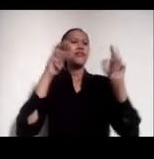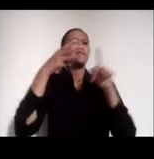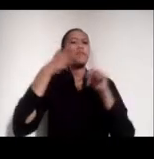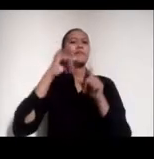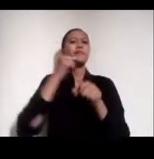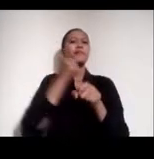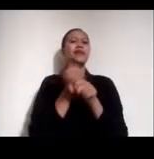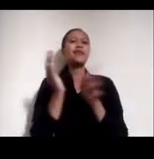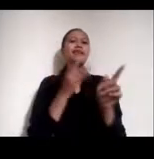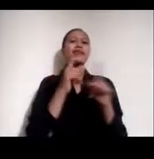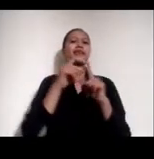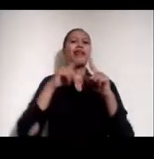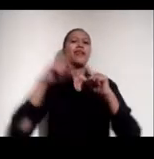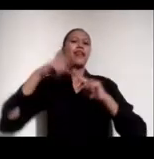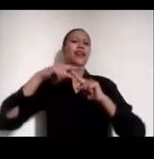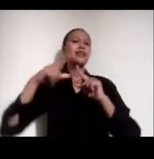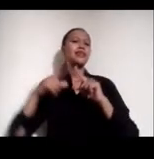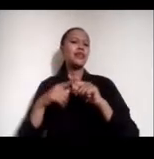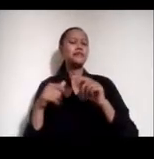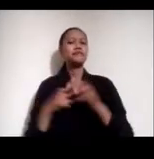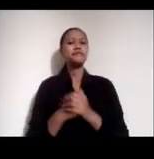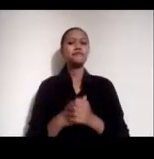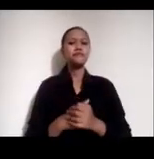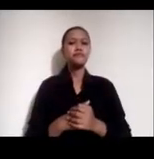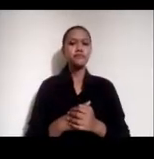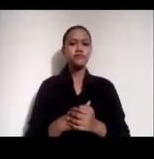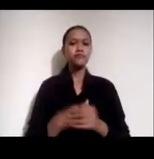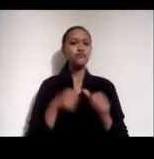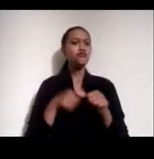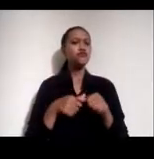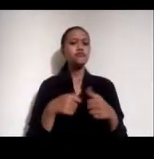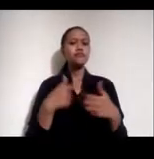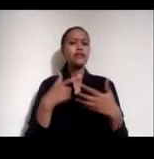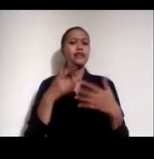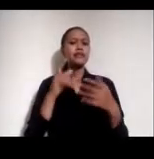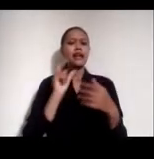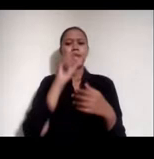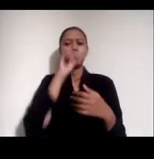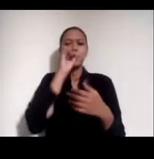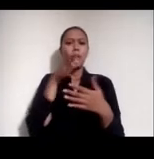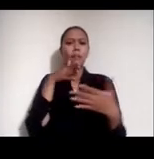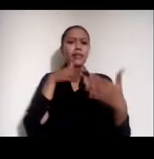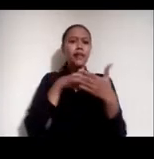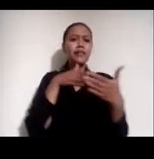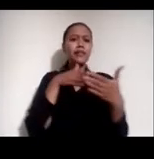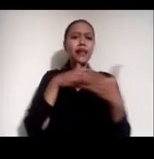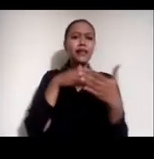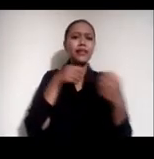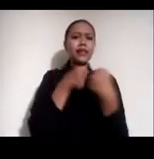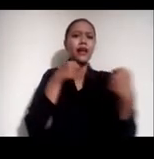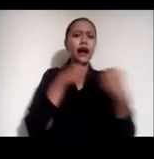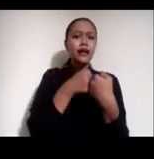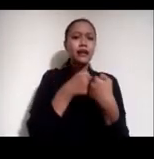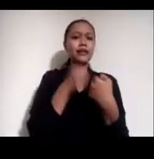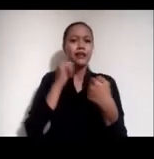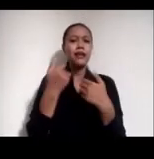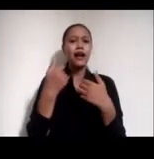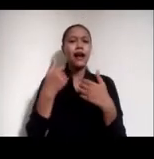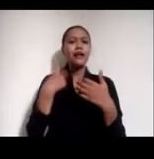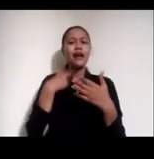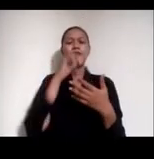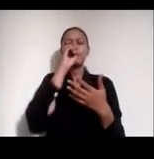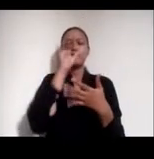menjawab tantangan itu Maka lahirlah yang disebut dengan jurnalisme data